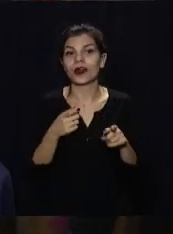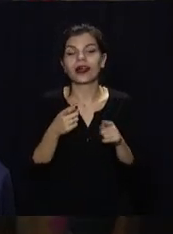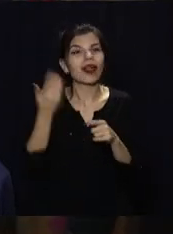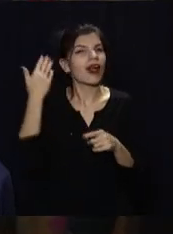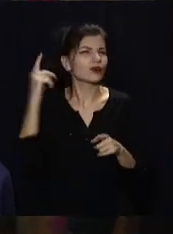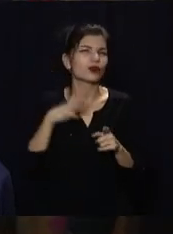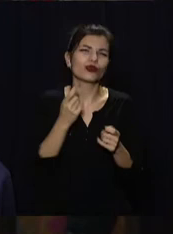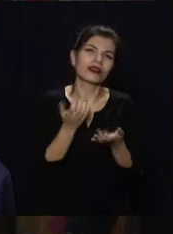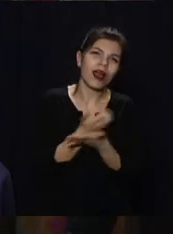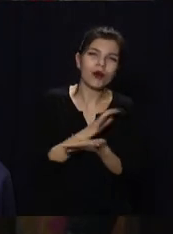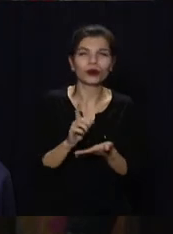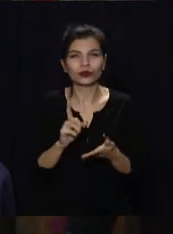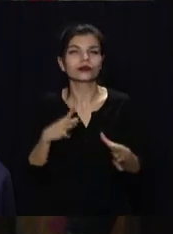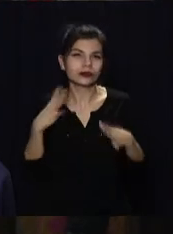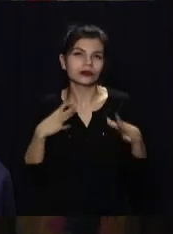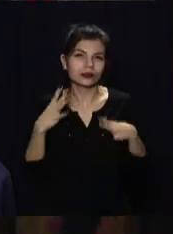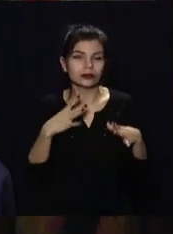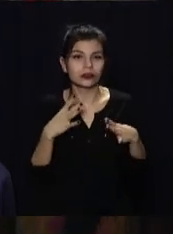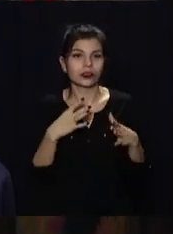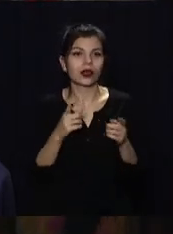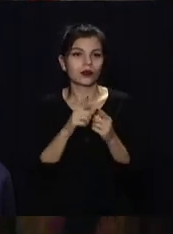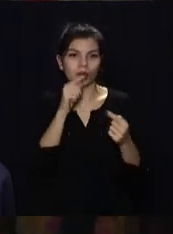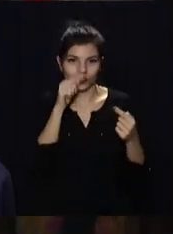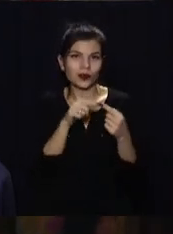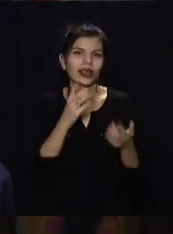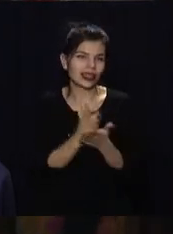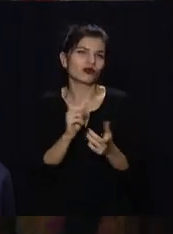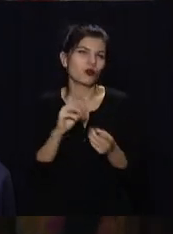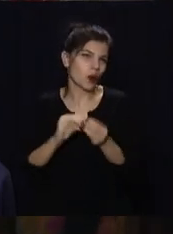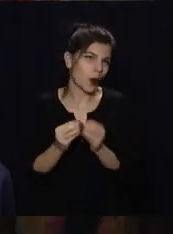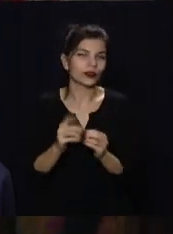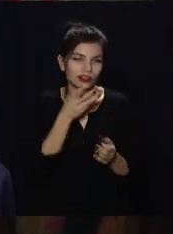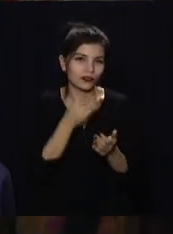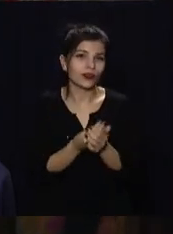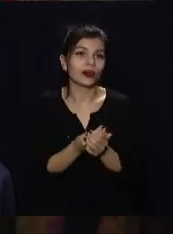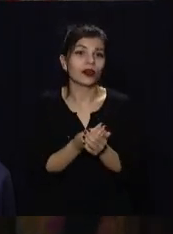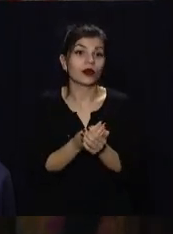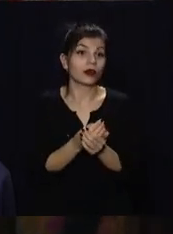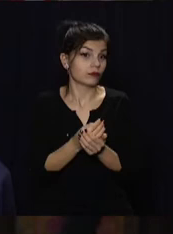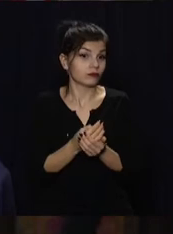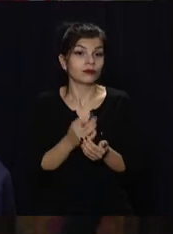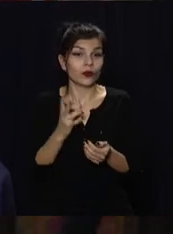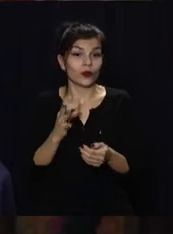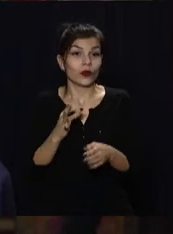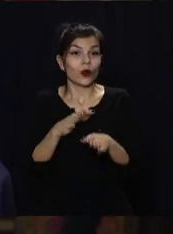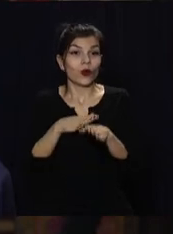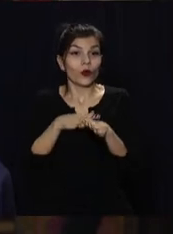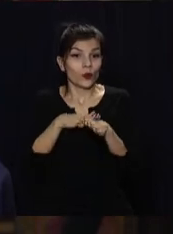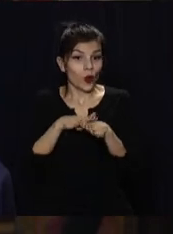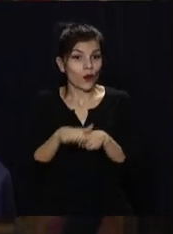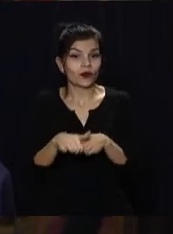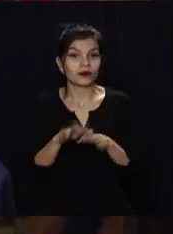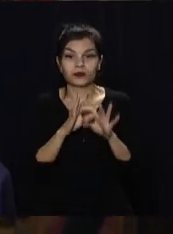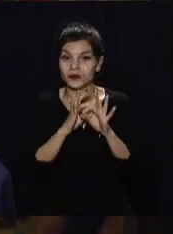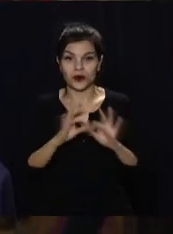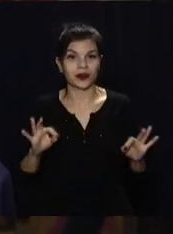проробували. Сталкуємося зі своїми проблемами. Ну, провели просто в місті, провели прекрасне